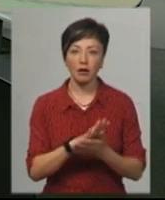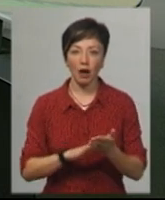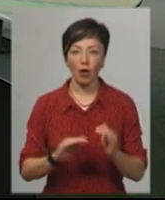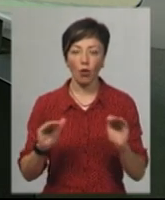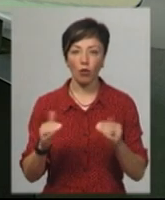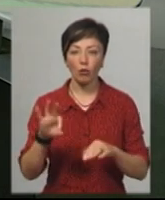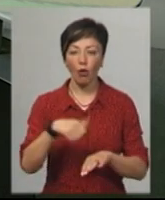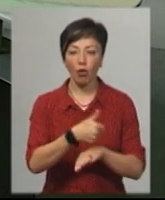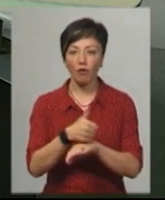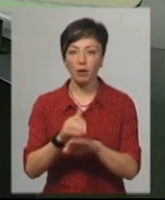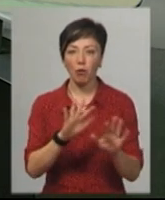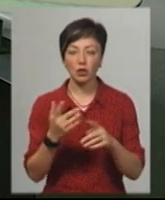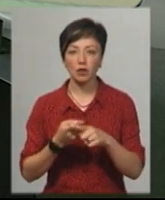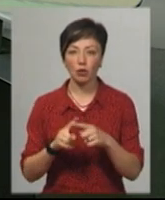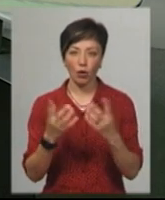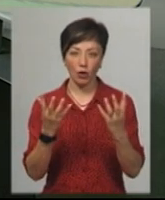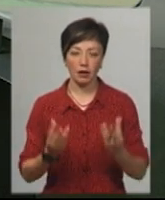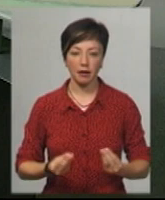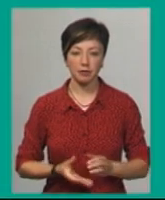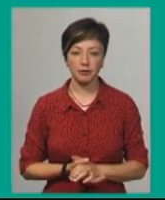Далі коротко про головні події сьогодні.